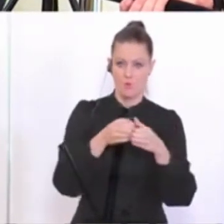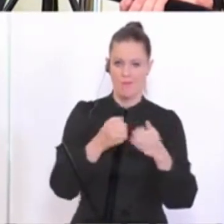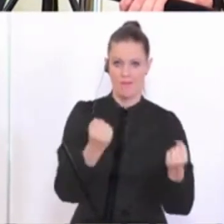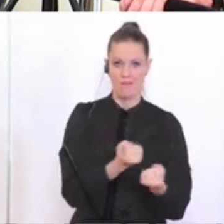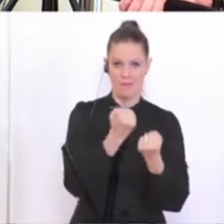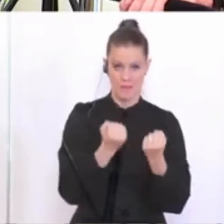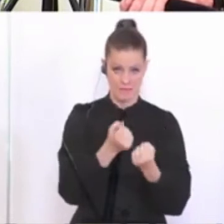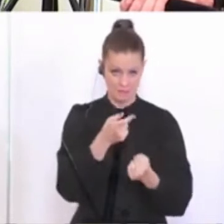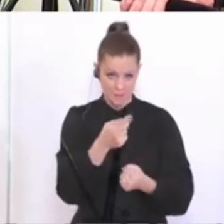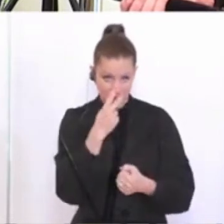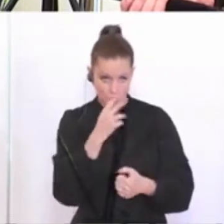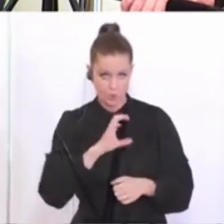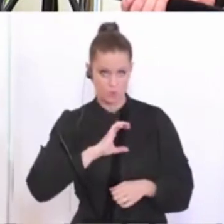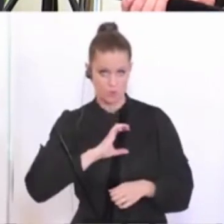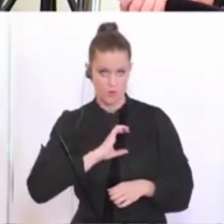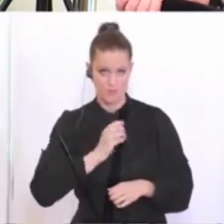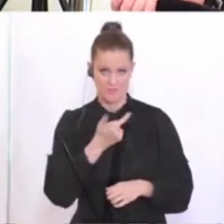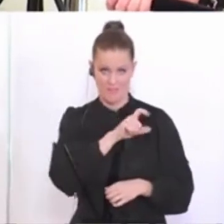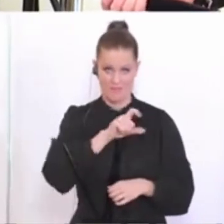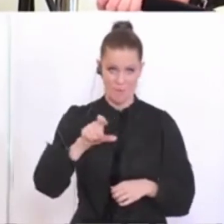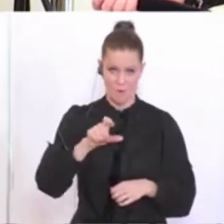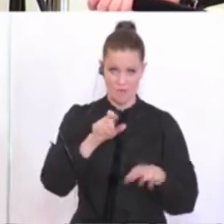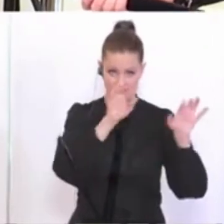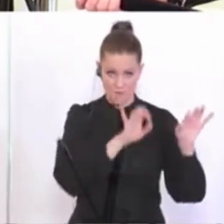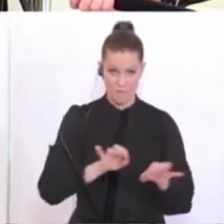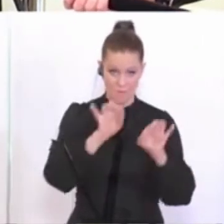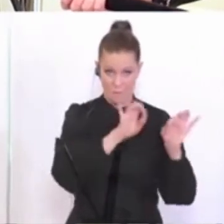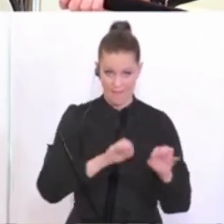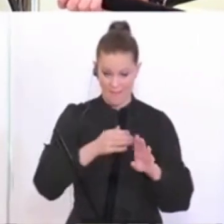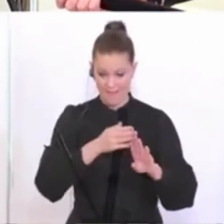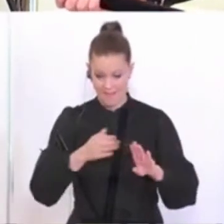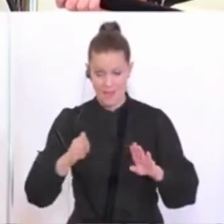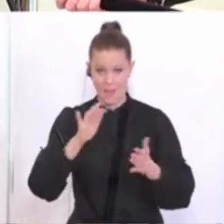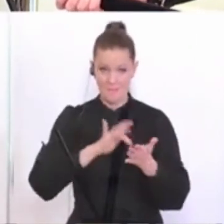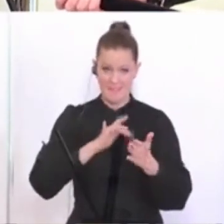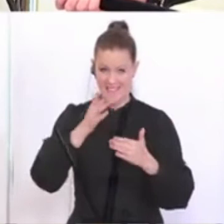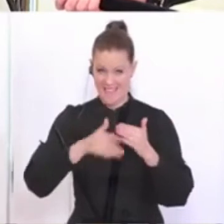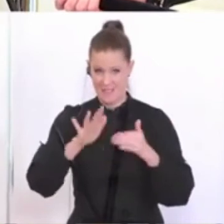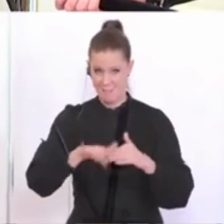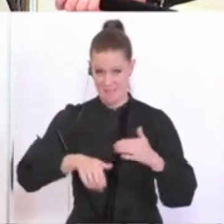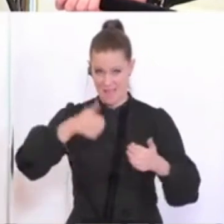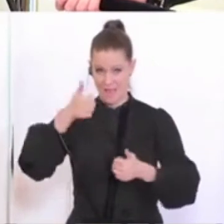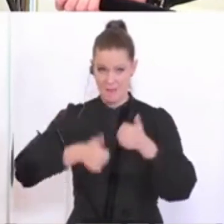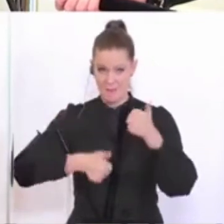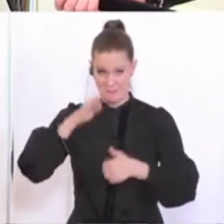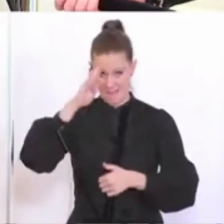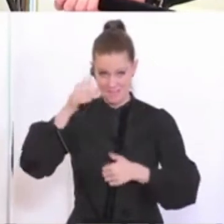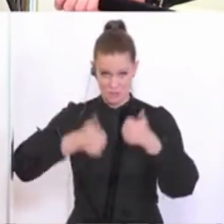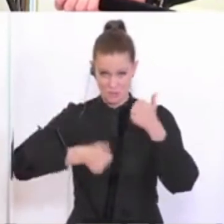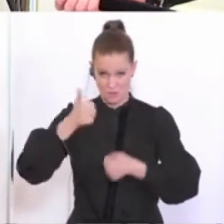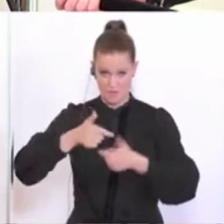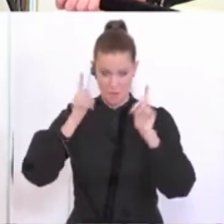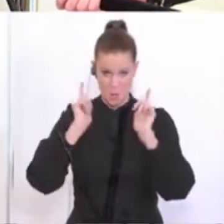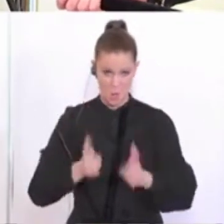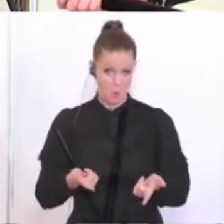eine Chance, dass, man spricht immer von zwei Wochen Vorlaufzeit, dass vielleicht wirklich Mitte, Ende Mai die Meisterschaft dann wieder losgeht. Nämlich